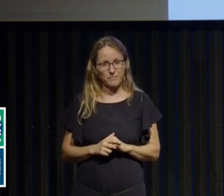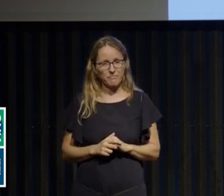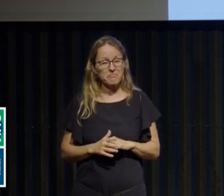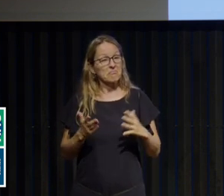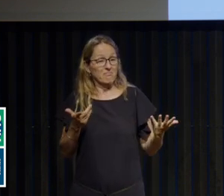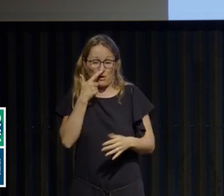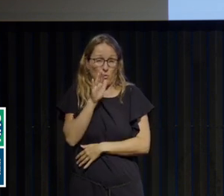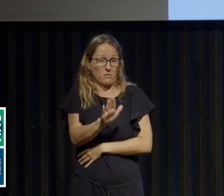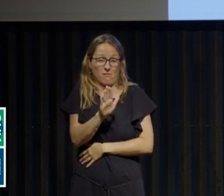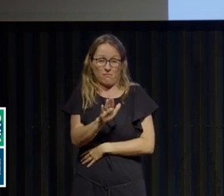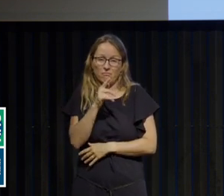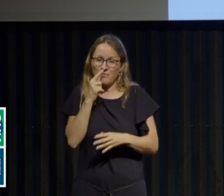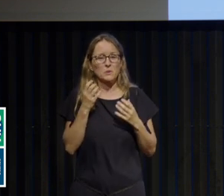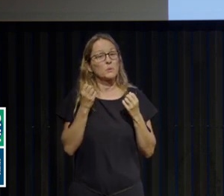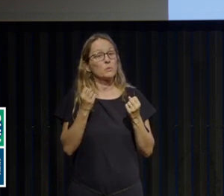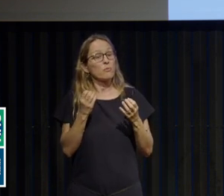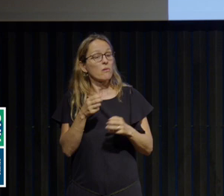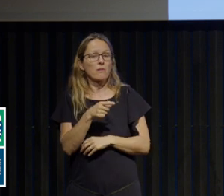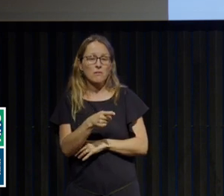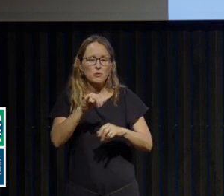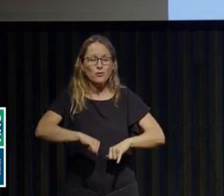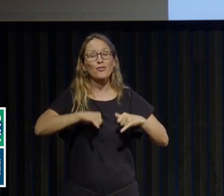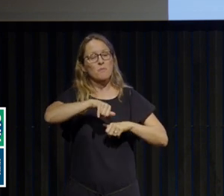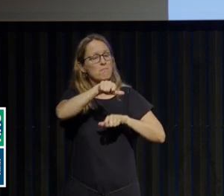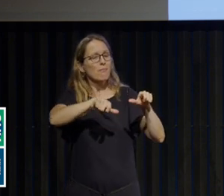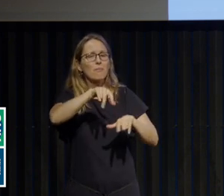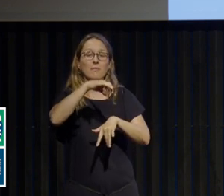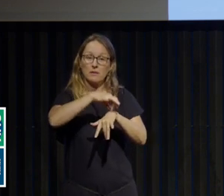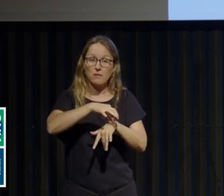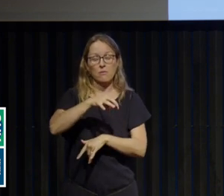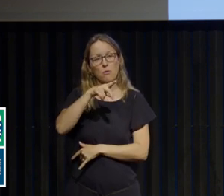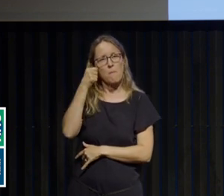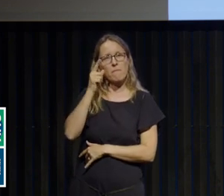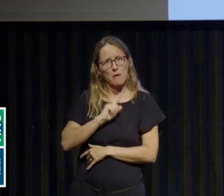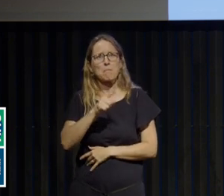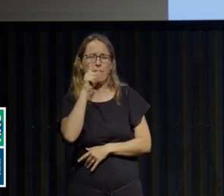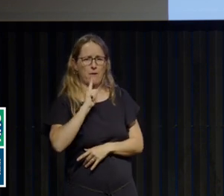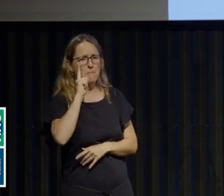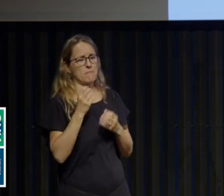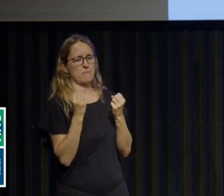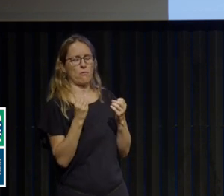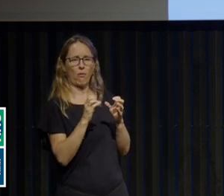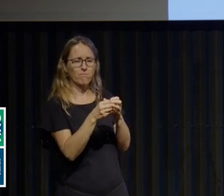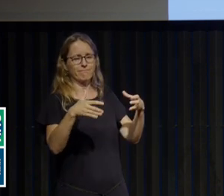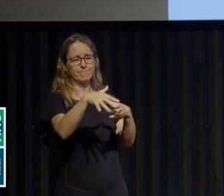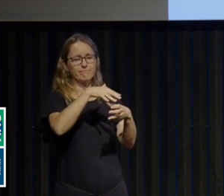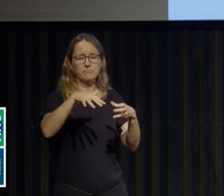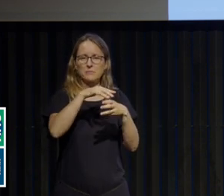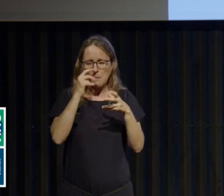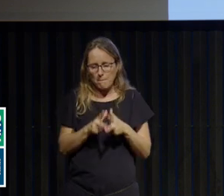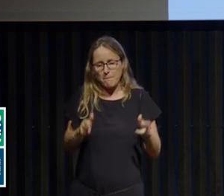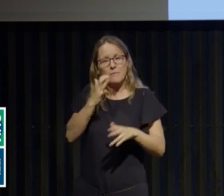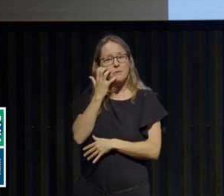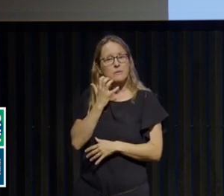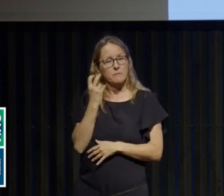c'est ainsi, très souvent de jeunes patients, patientes, plutôt des patientes d'ailleurs, au moment de l'adolescence.